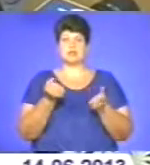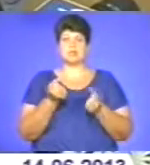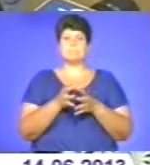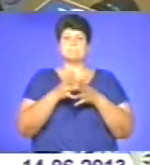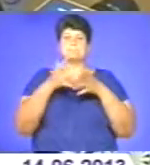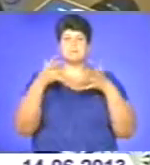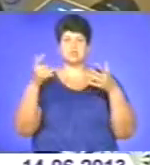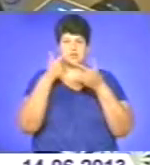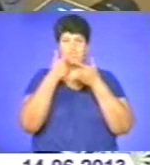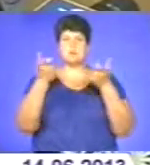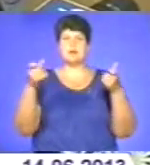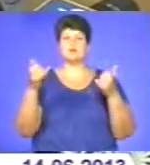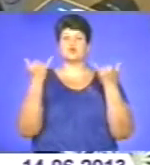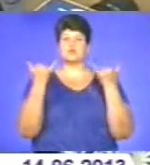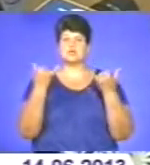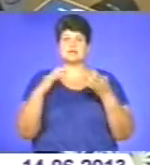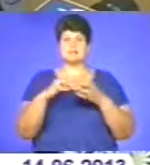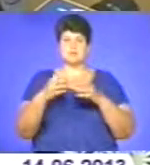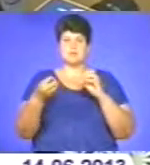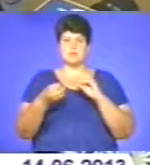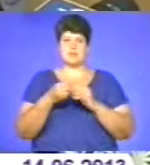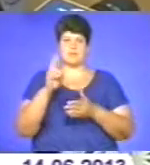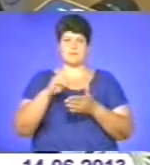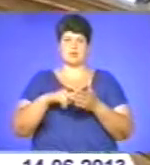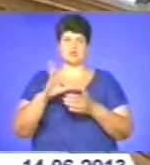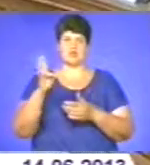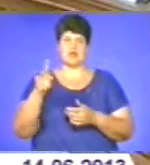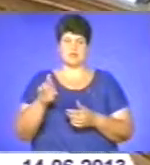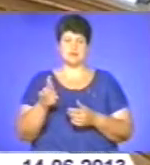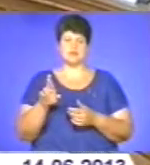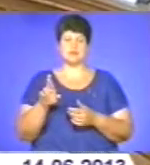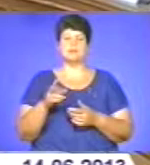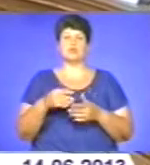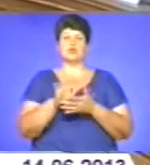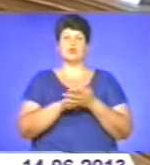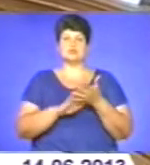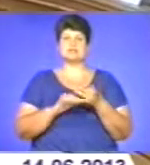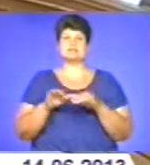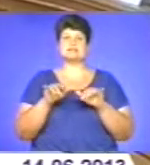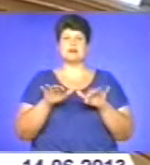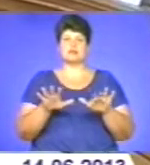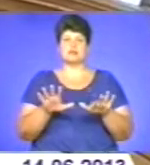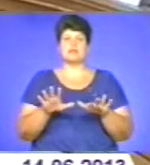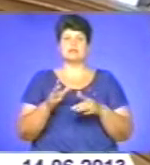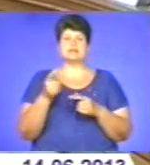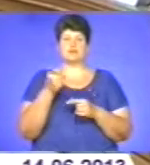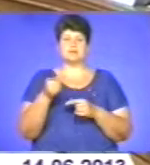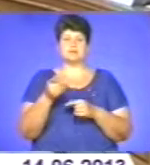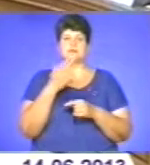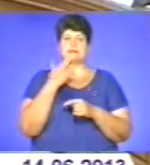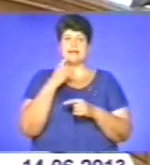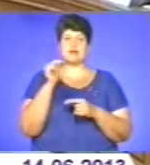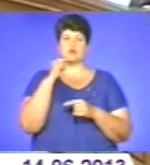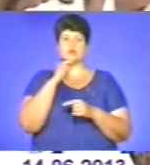більше інформації про сучасні проблеми податкування. Продовжилися заходи у Тернопільському національному економічному університеті,